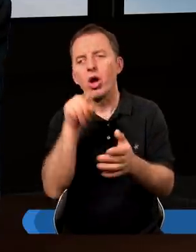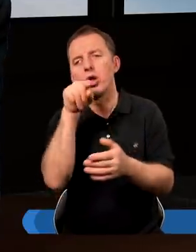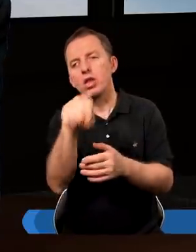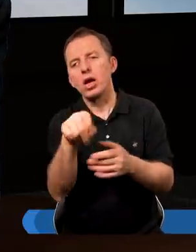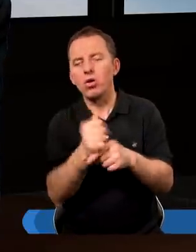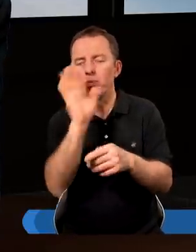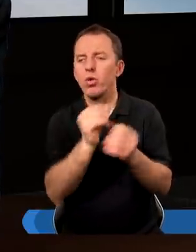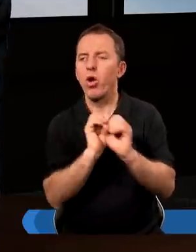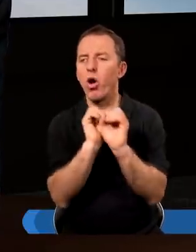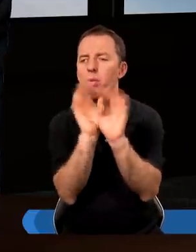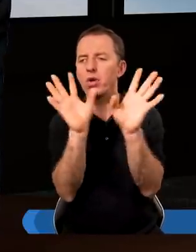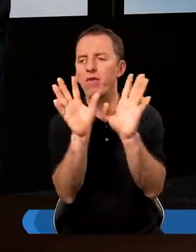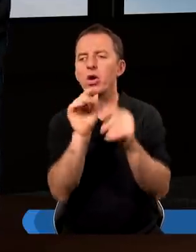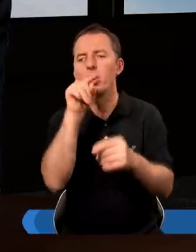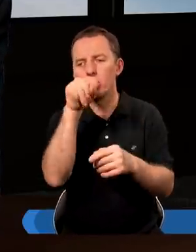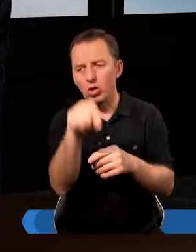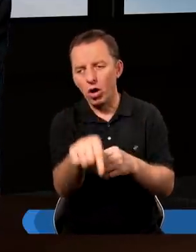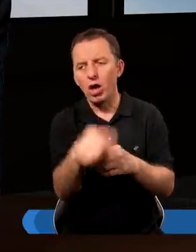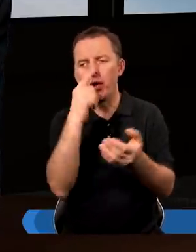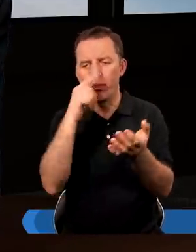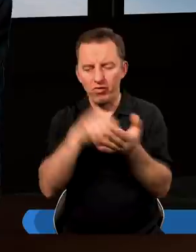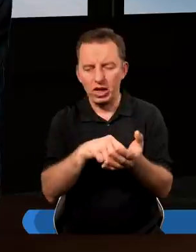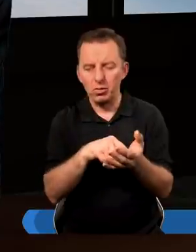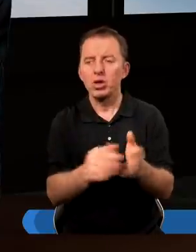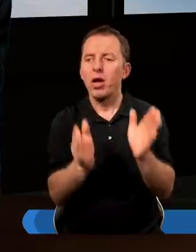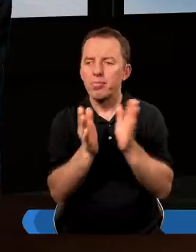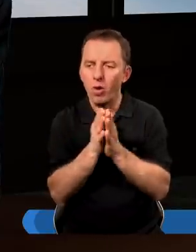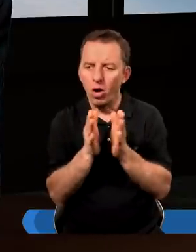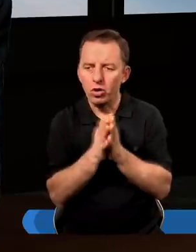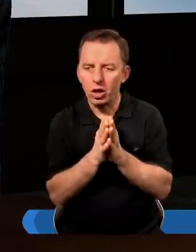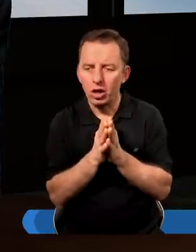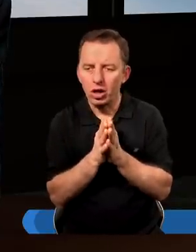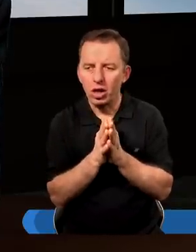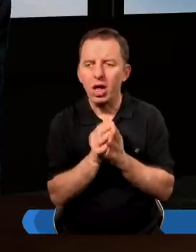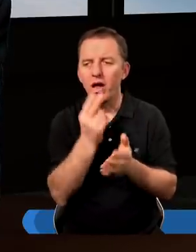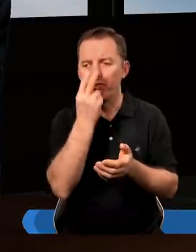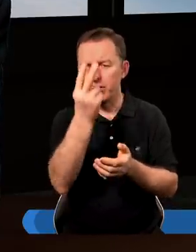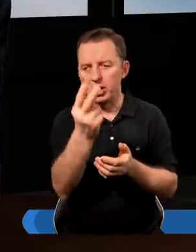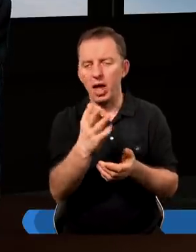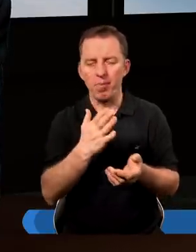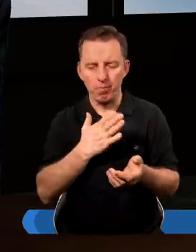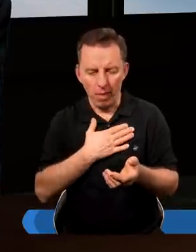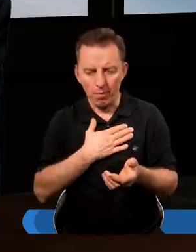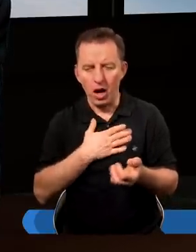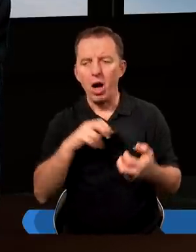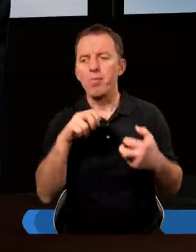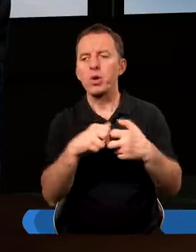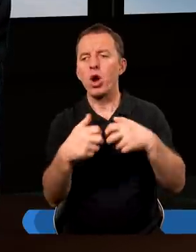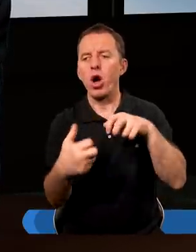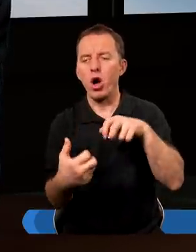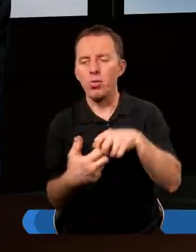co Bóg nam objawił, no to powinniśmy się modlić. Jeśli widzę, że mam z tym problem